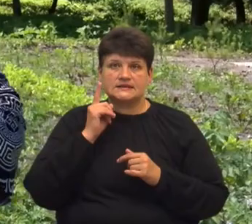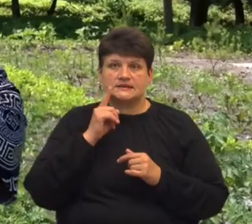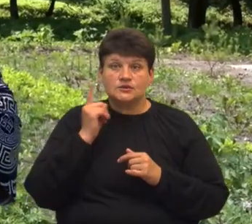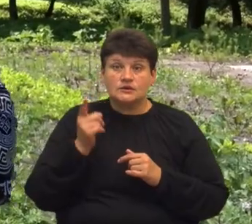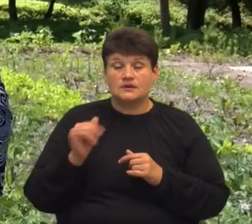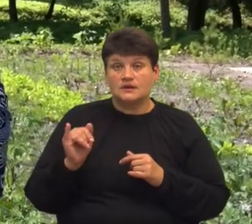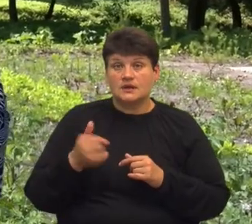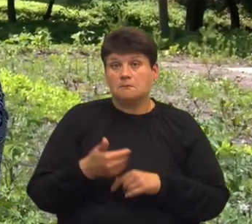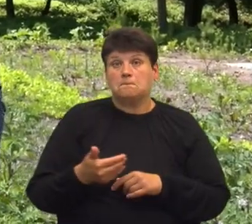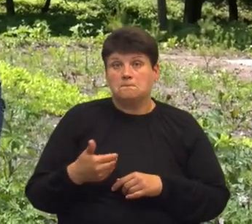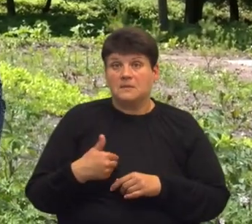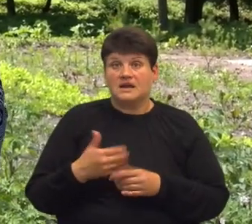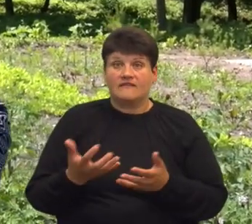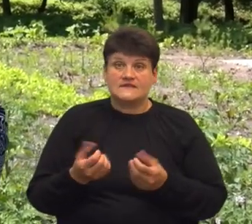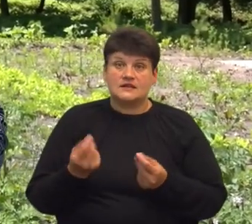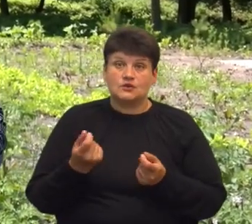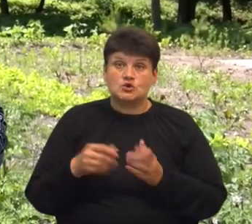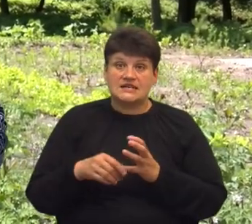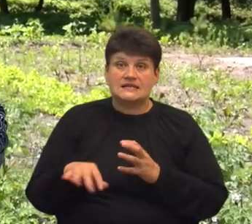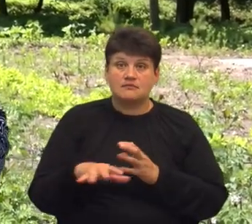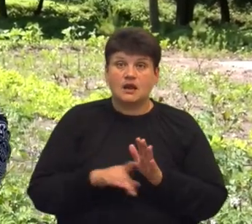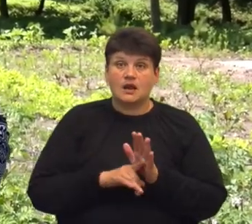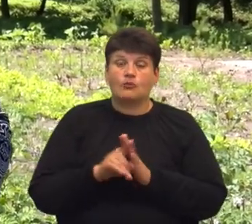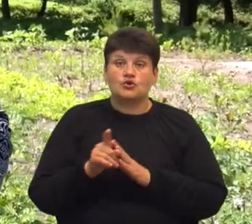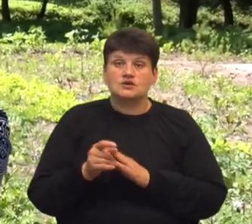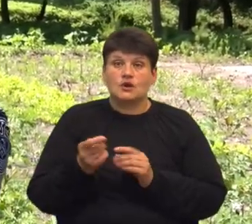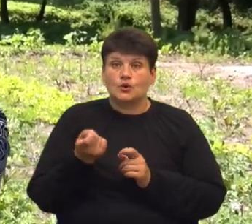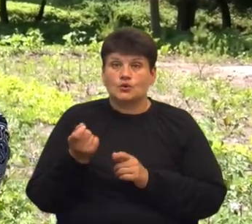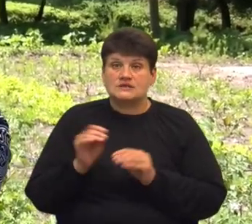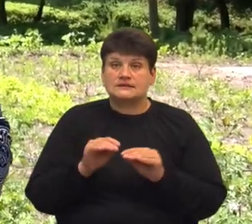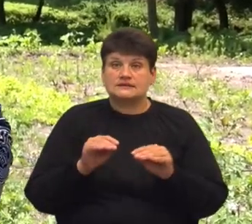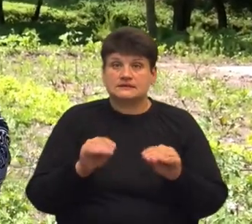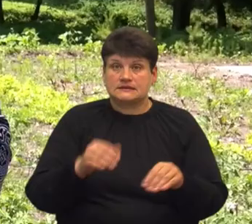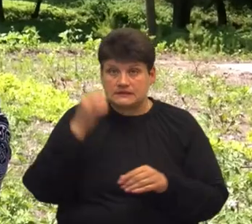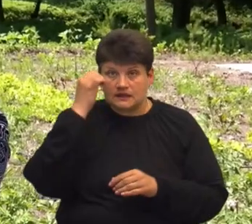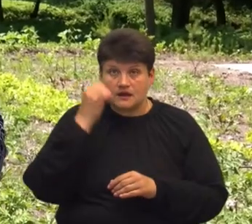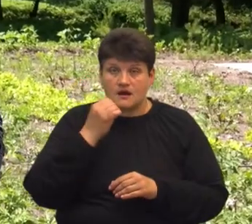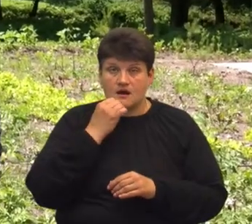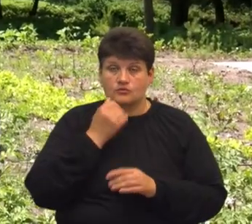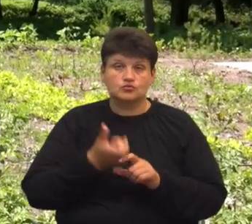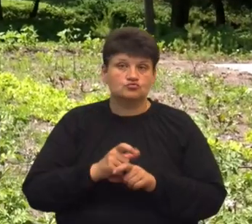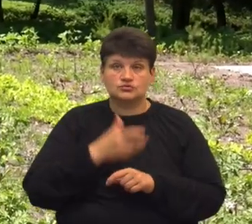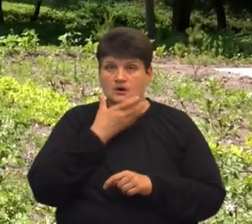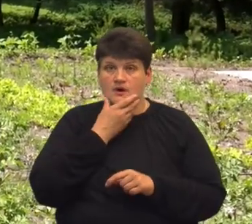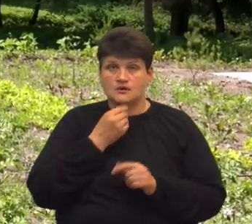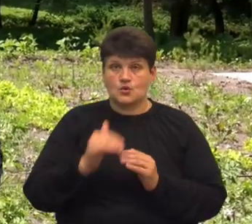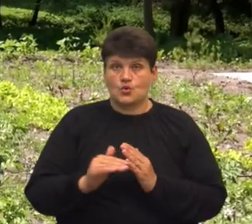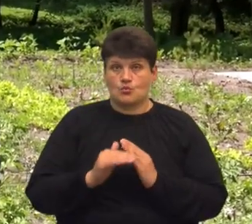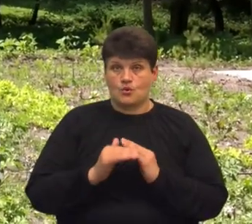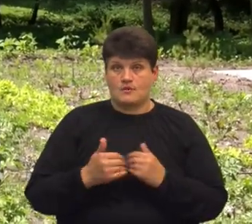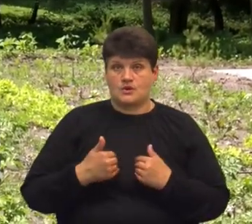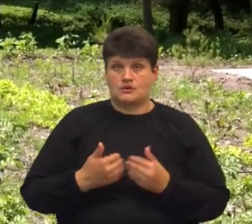ми взяли трохи землі і почали щось висаджувати. Дякую, дуже гарно допомагають нам